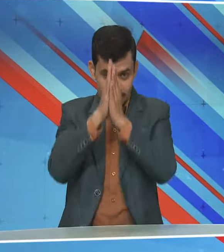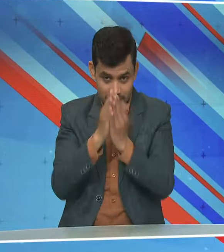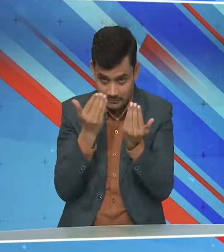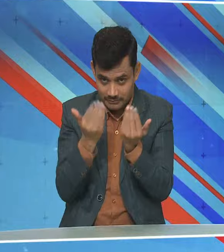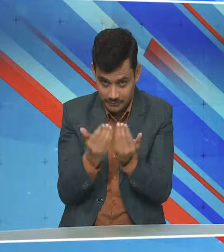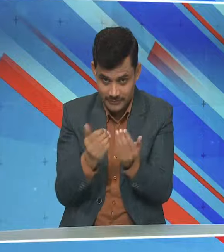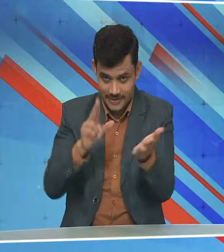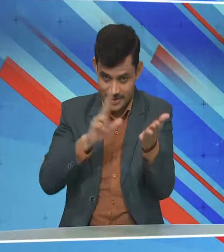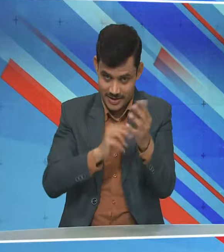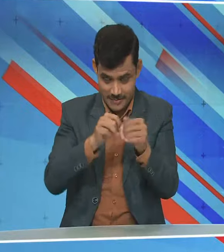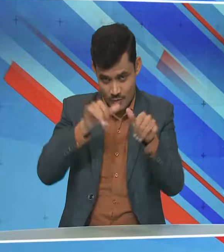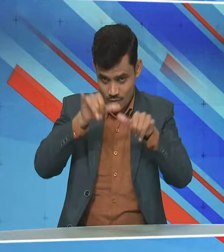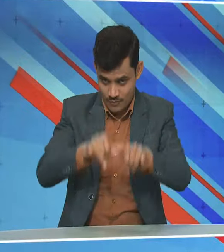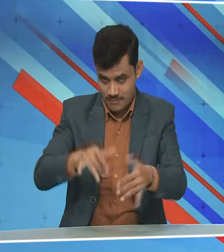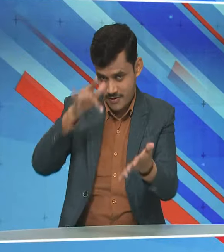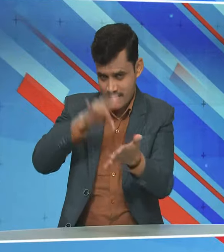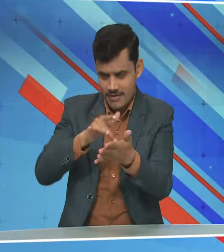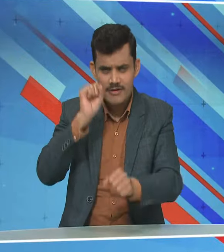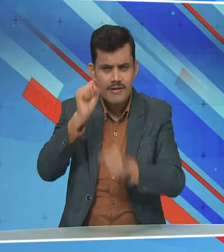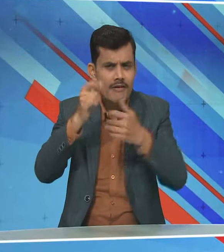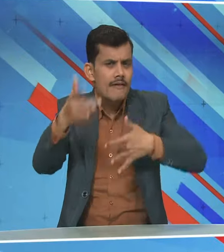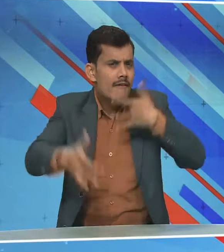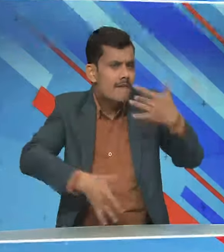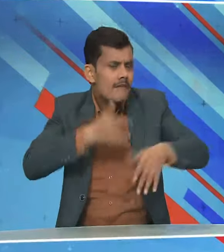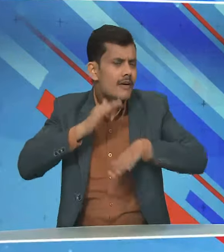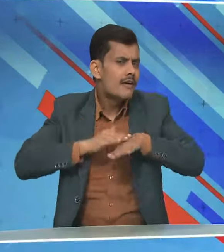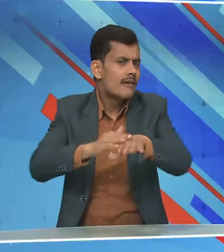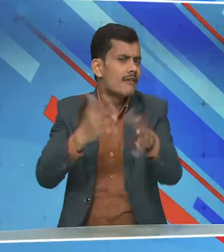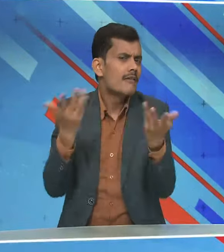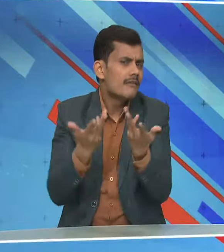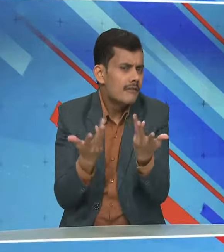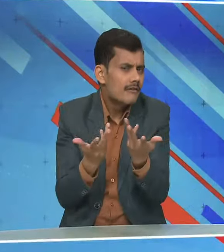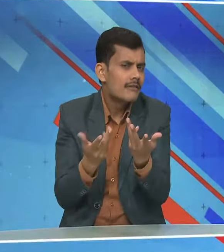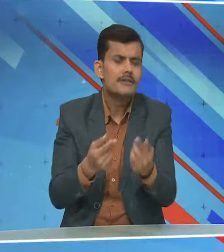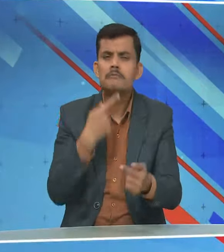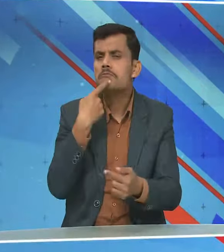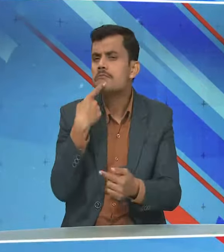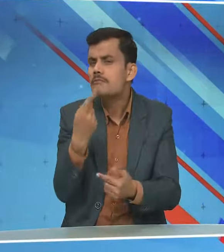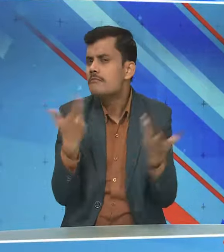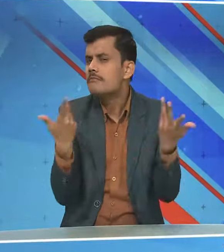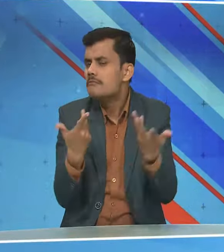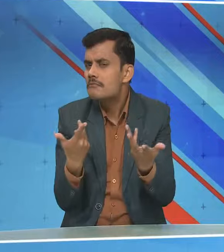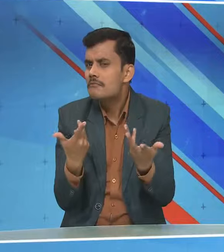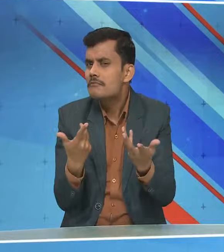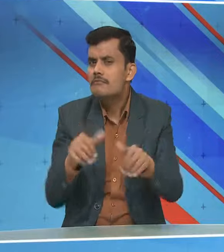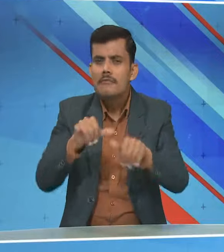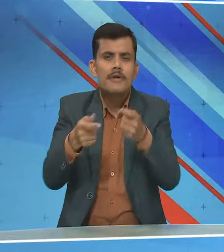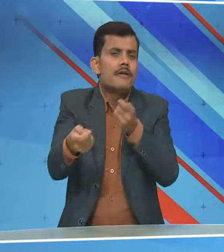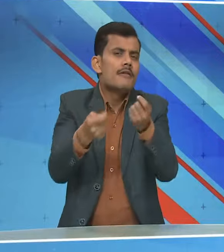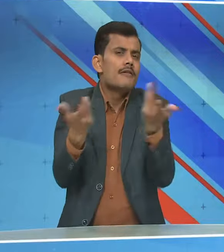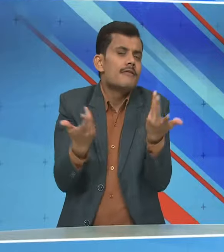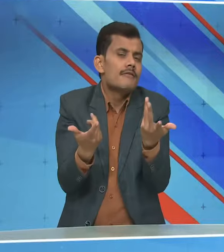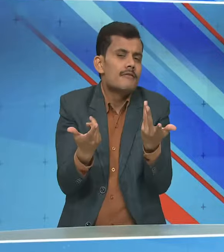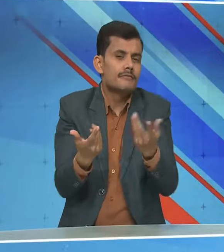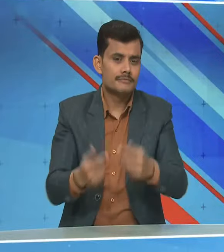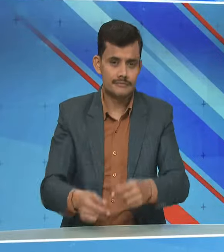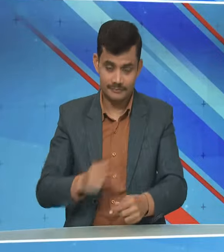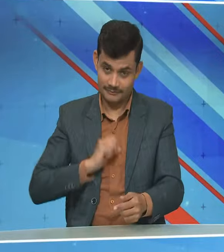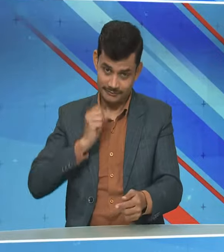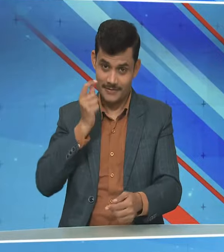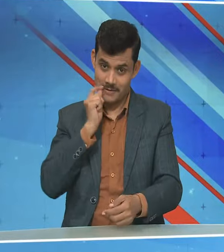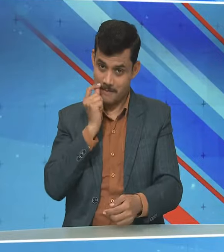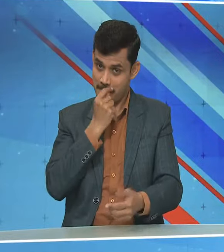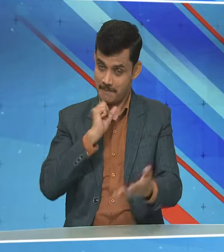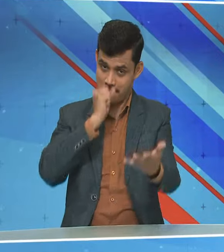आप नमोगाट पर हो क्या आनुभव आपका रहा और क्या कहना चाहेंगे जिसने यह बेवस्था दी में मदरा से आ रहा हुँ